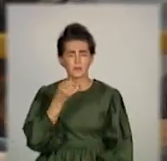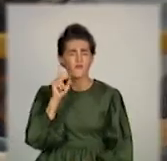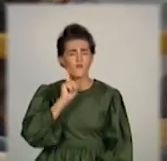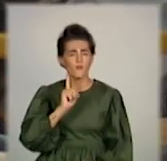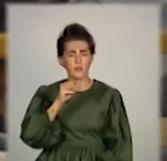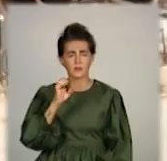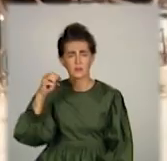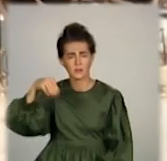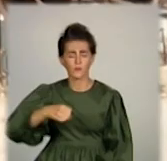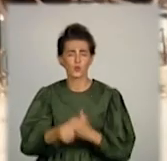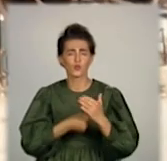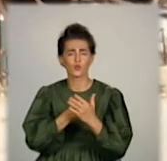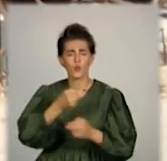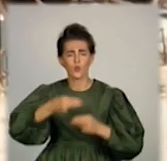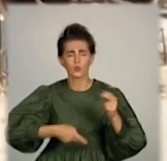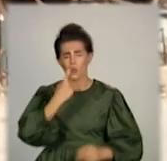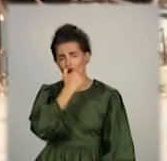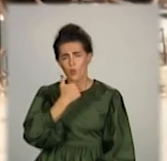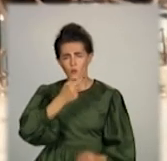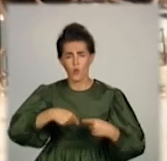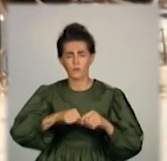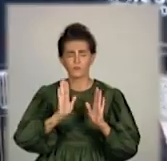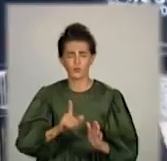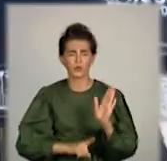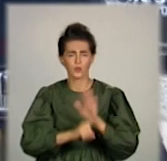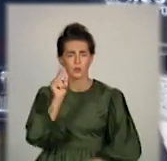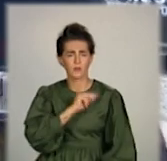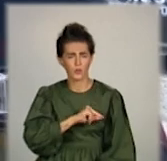режимі. Проте до кінця року об'єкт введуть в експлуатацію.